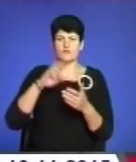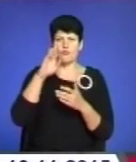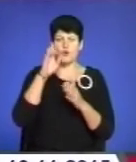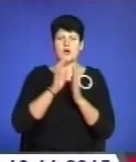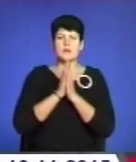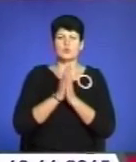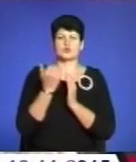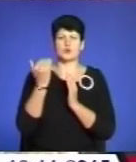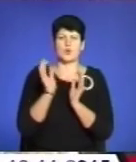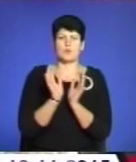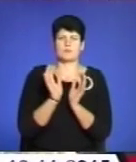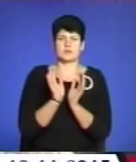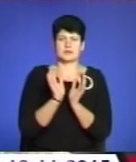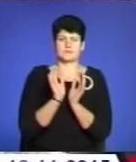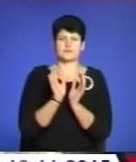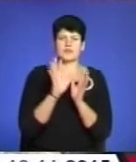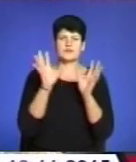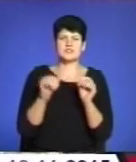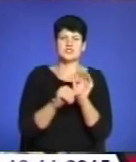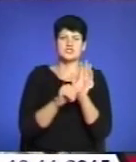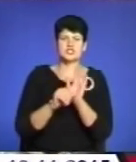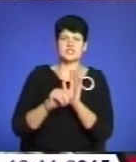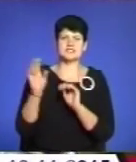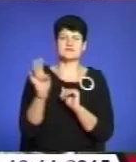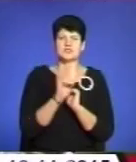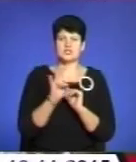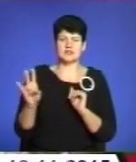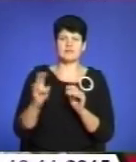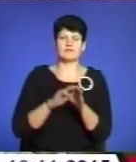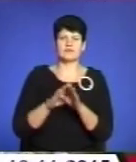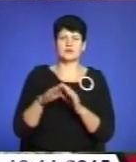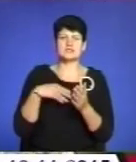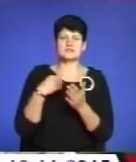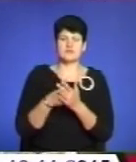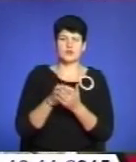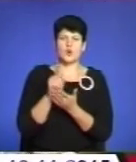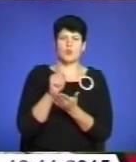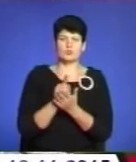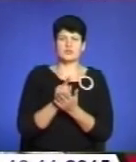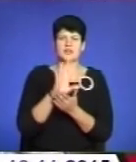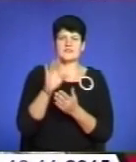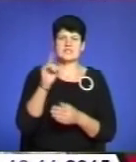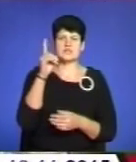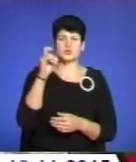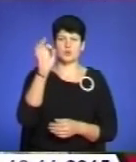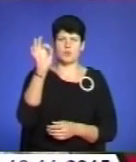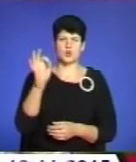його опіки. Ці шість священників з Тернопільщини, вони виконали свій обов'язок на всі 100%